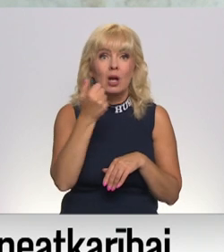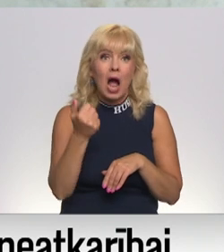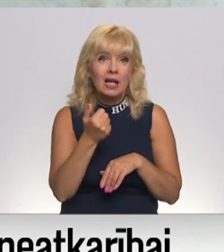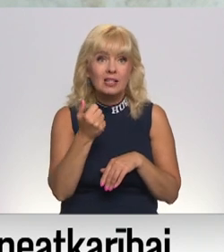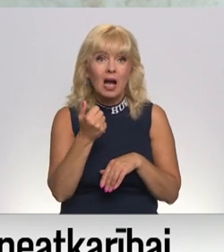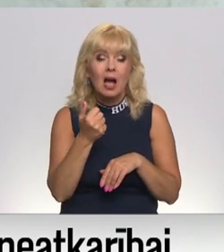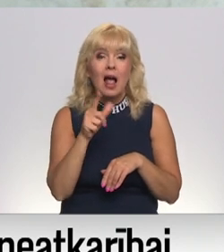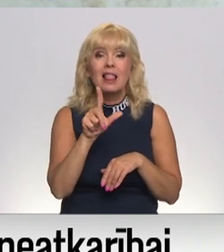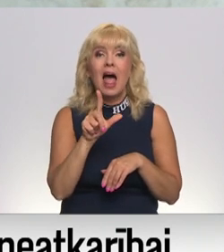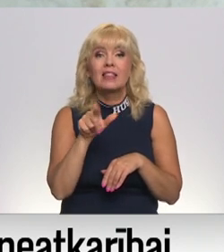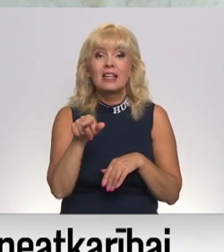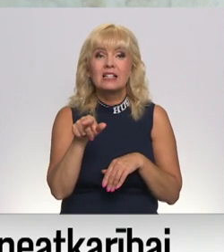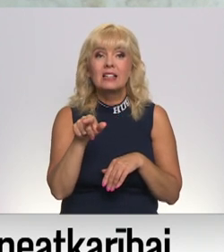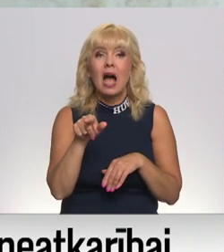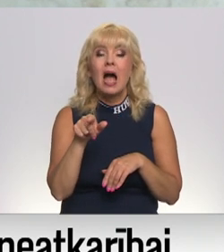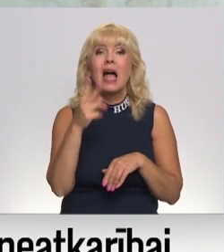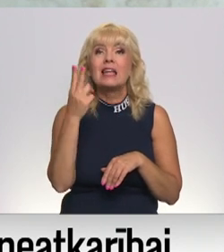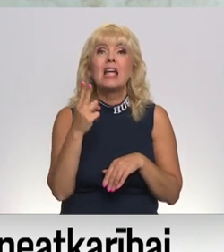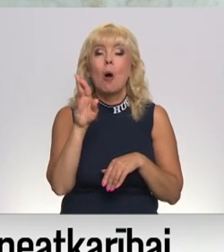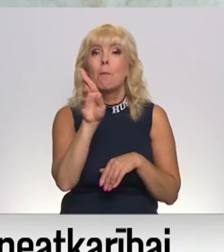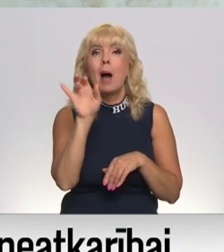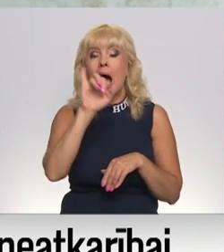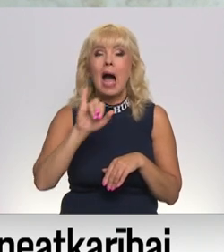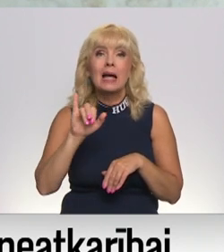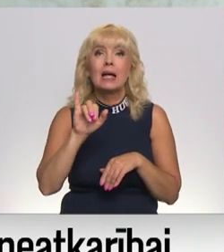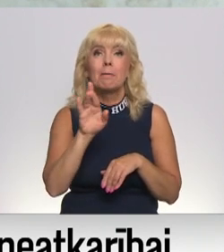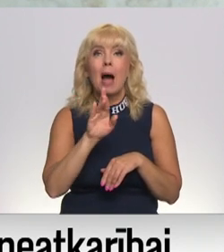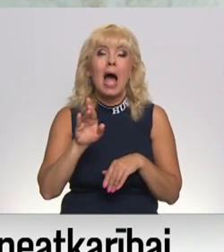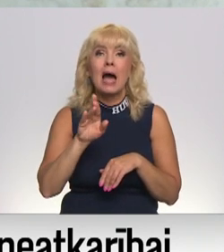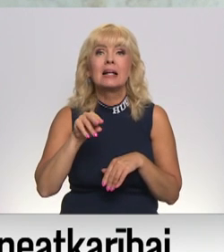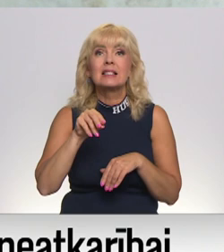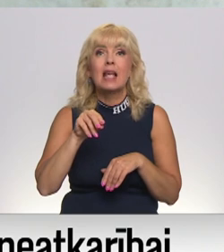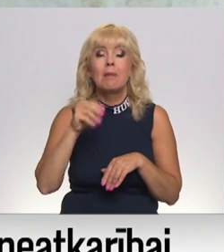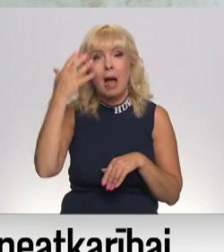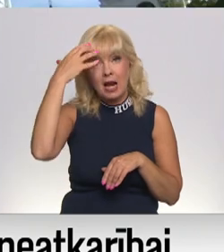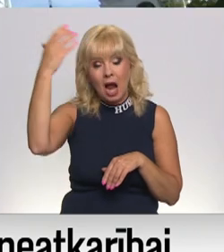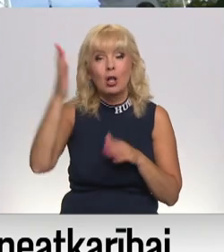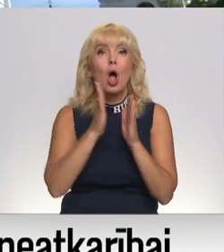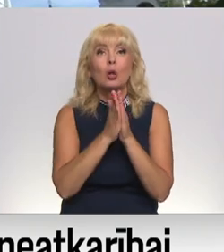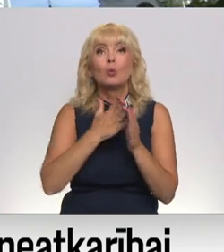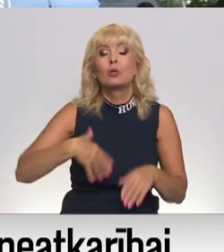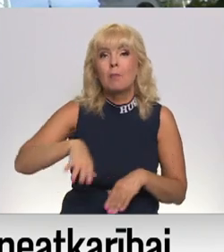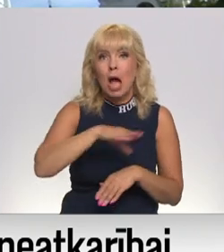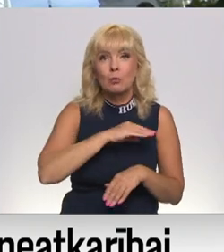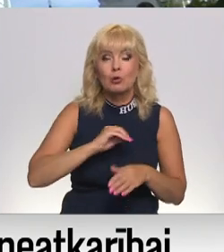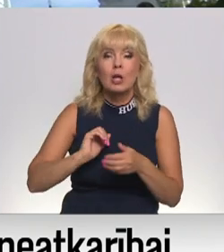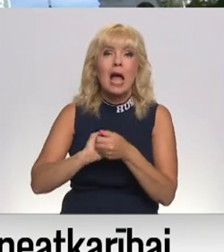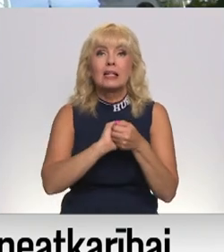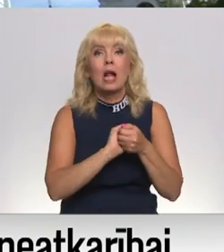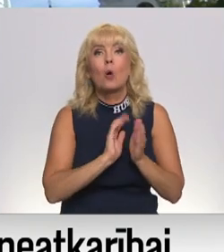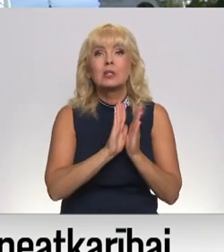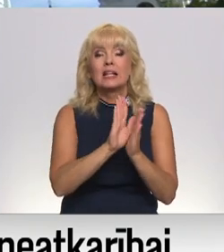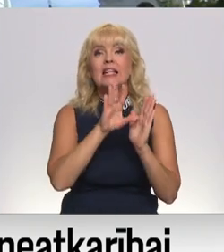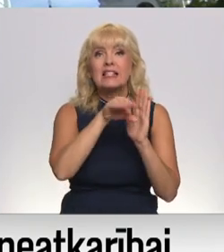latinīski Jaunava Marija, mora zemes karalīne. Livts par mums. Ar draudzes līdziesaisti